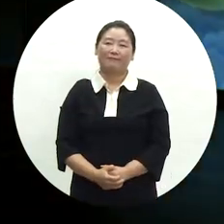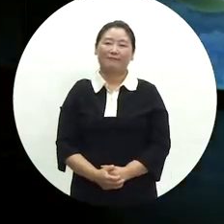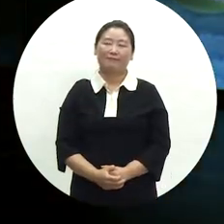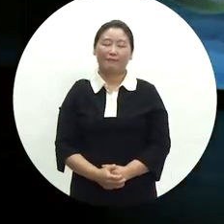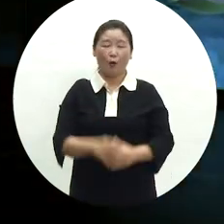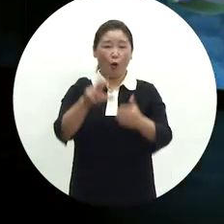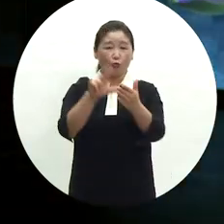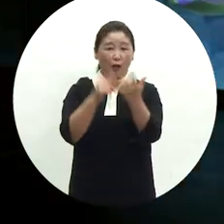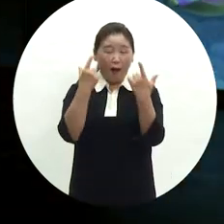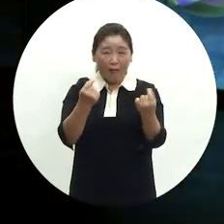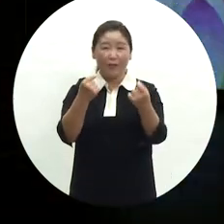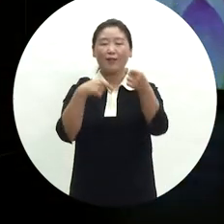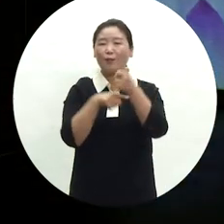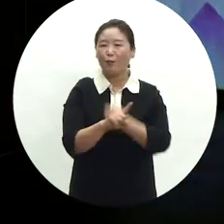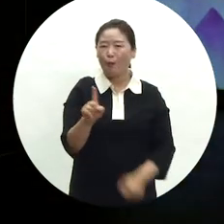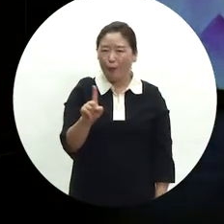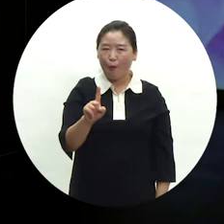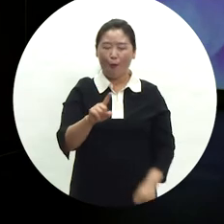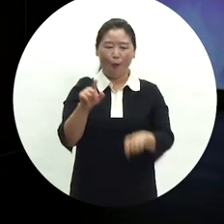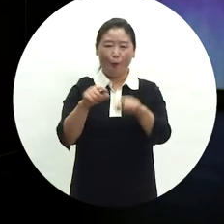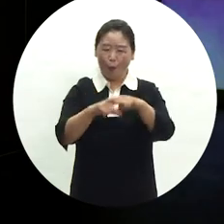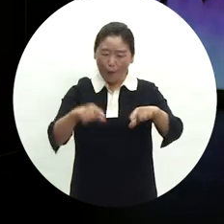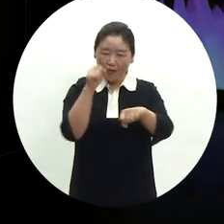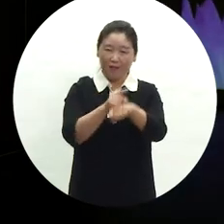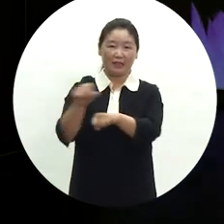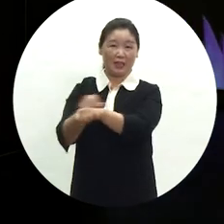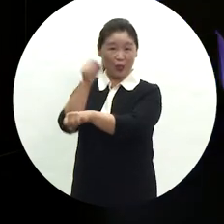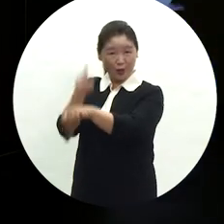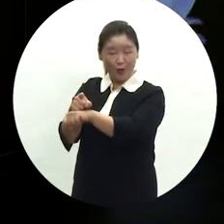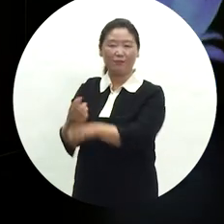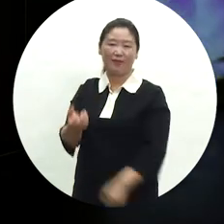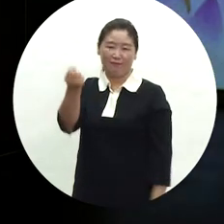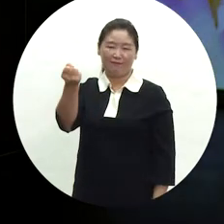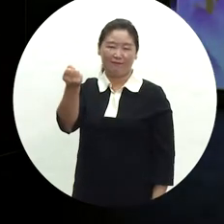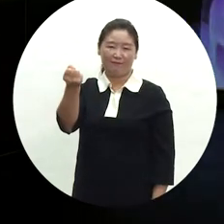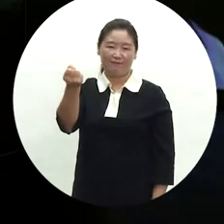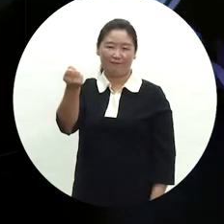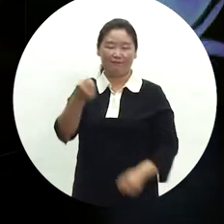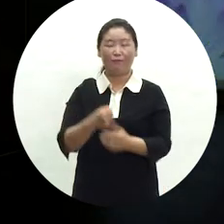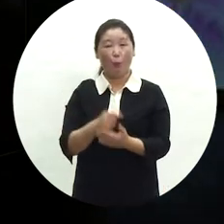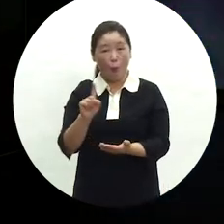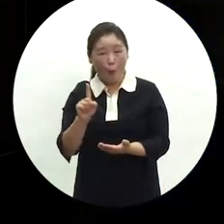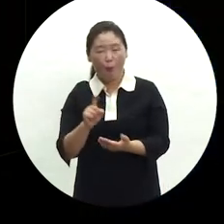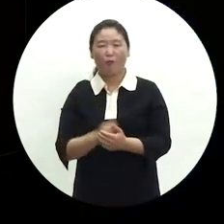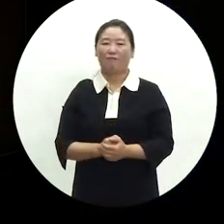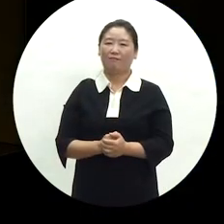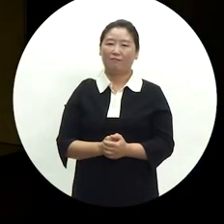기간 계속되는 주제는 보편성과 특수성을 가지고 있습니다. 다시 말하면